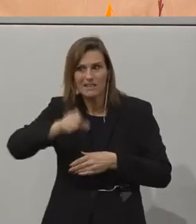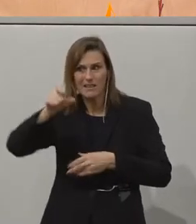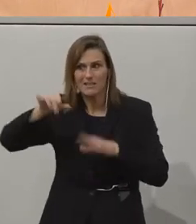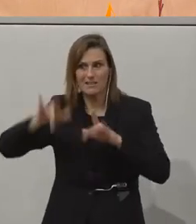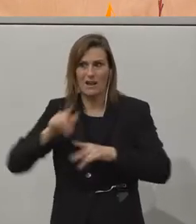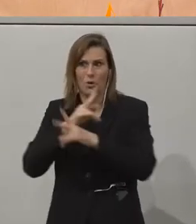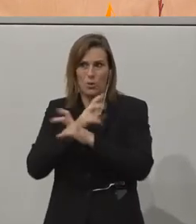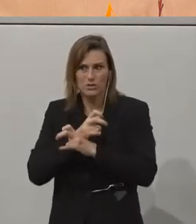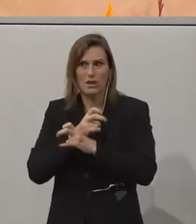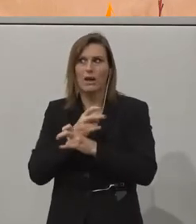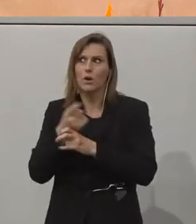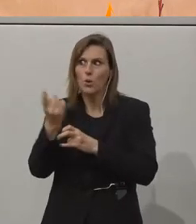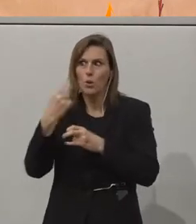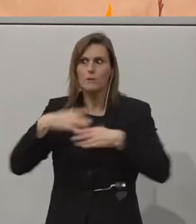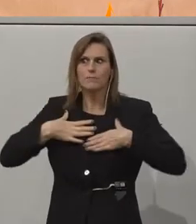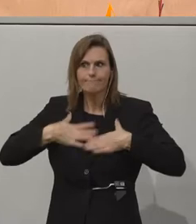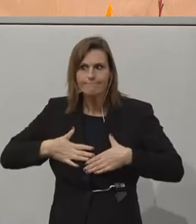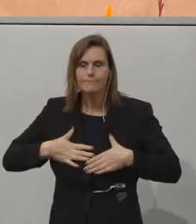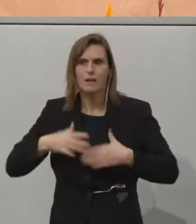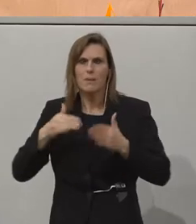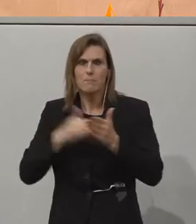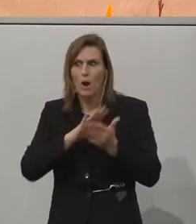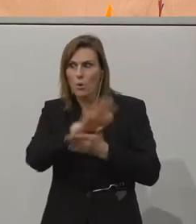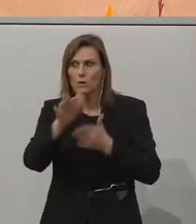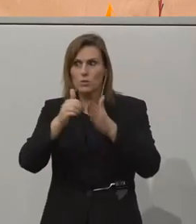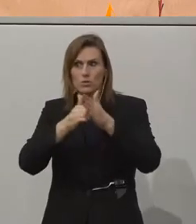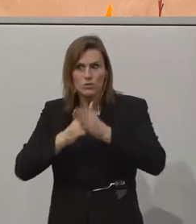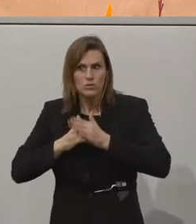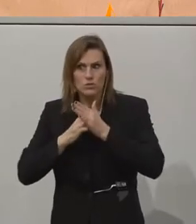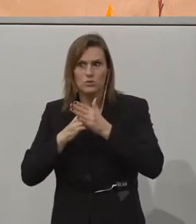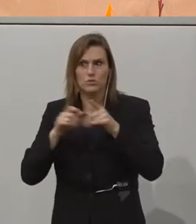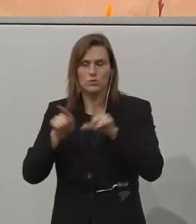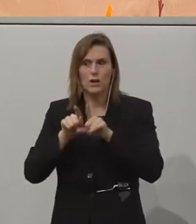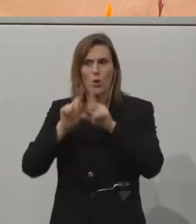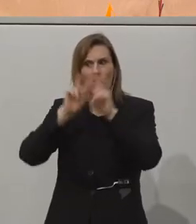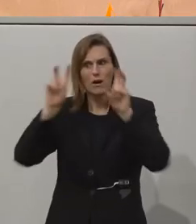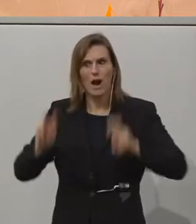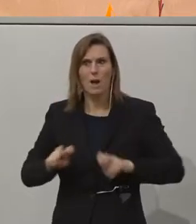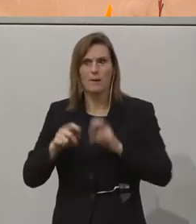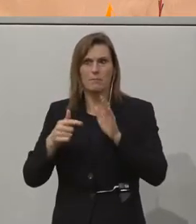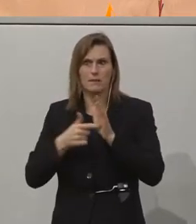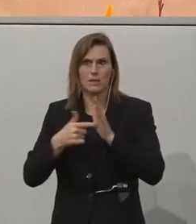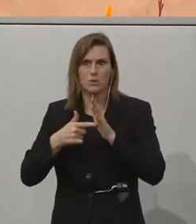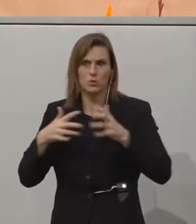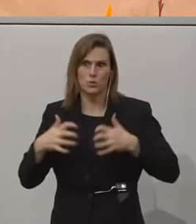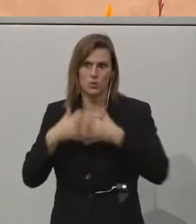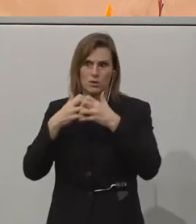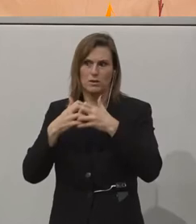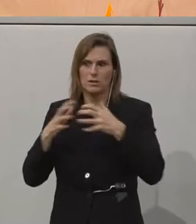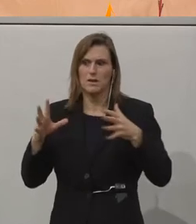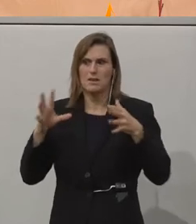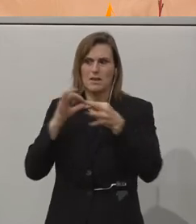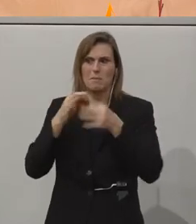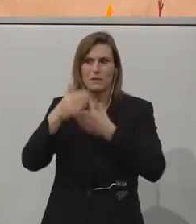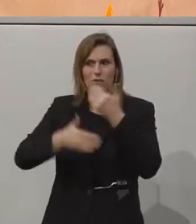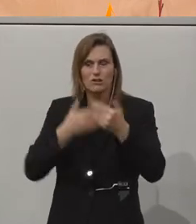zu überzeugen, denn es braucht Ihre Unterstützung, um Teststellungen und Rahmenbedingungen zu schaffen, gemeinsam mit der Wirtschaft. Deswegen bin